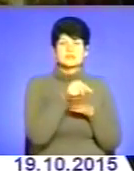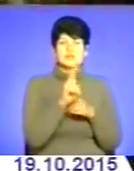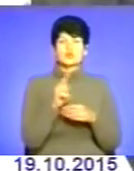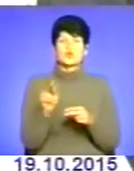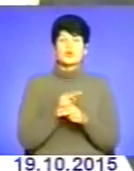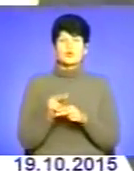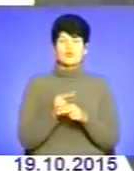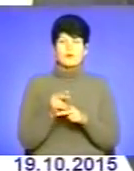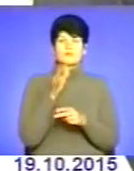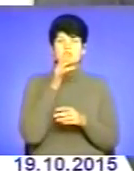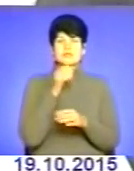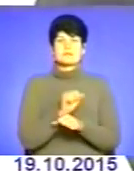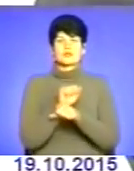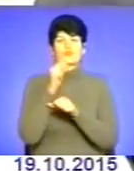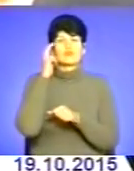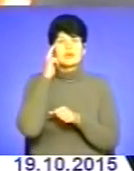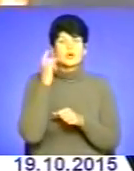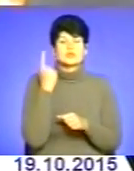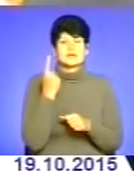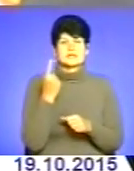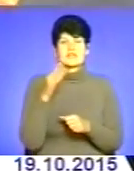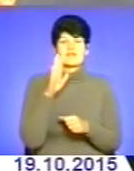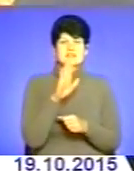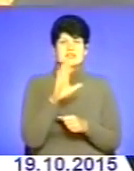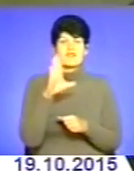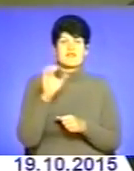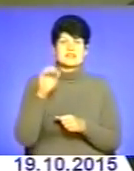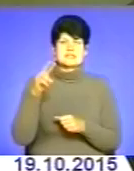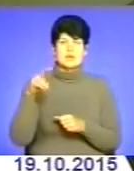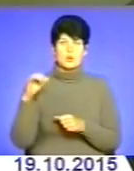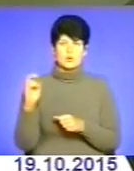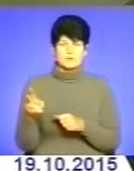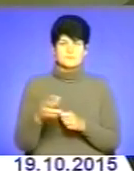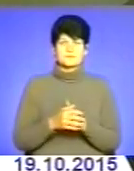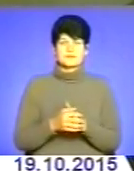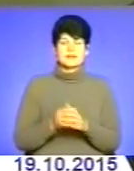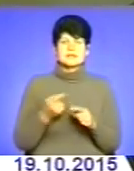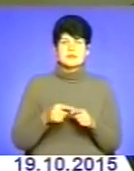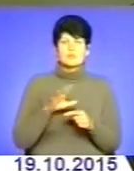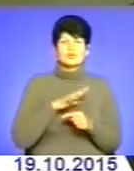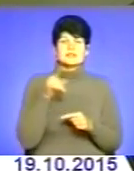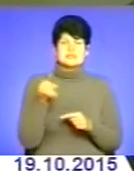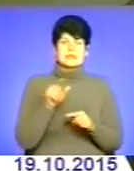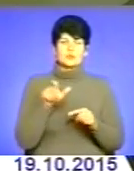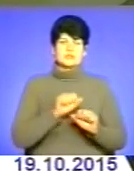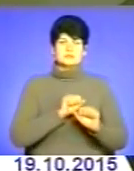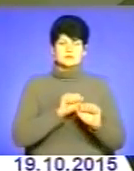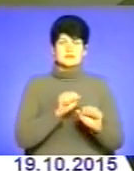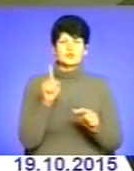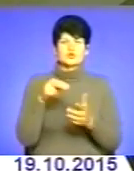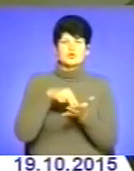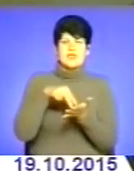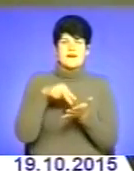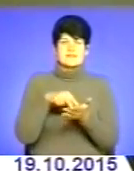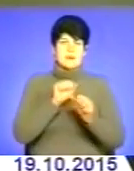постраждалих під час Майдану у Києві Один з таких – Василь Василюк Герої – це були ті люди, які там безпосередньо стояли на барикадах